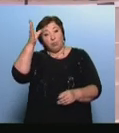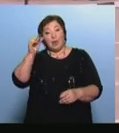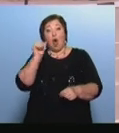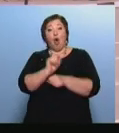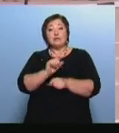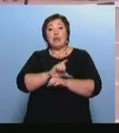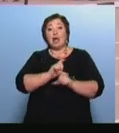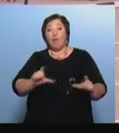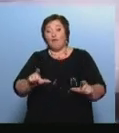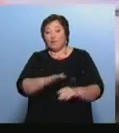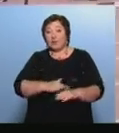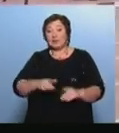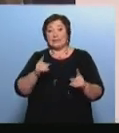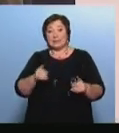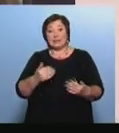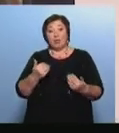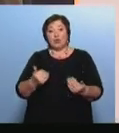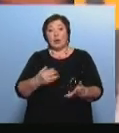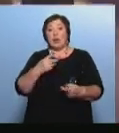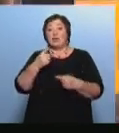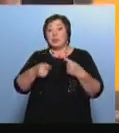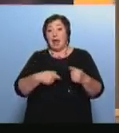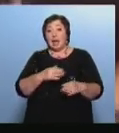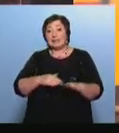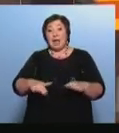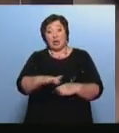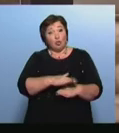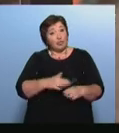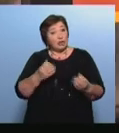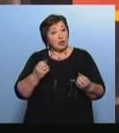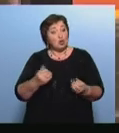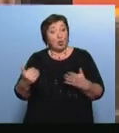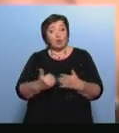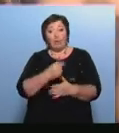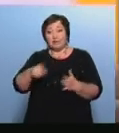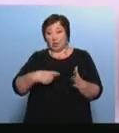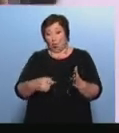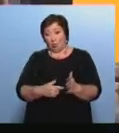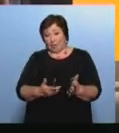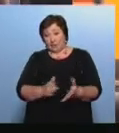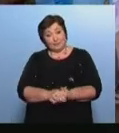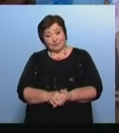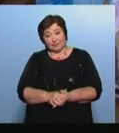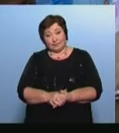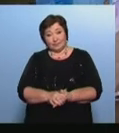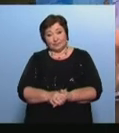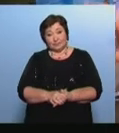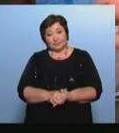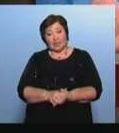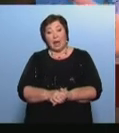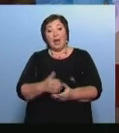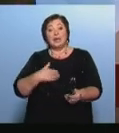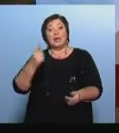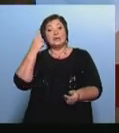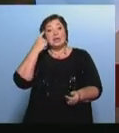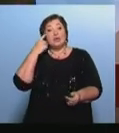можно позвонить в любую точку страны на любой номер А еще доступны новости города и не только Также удобно